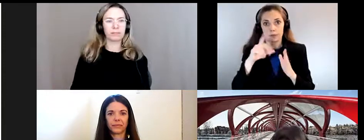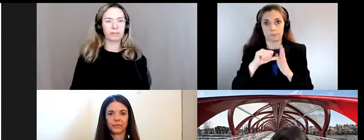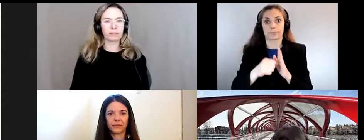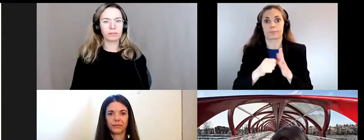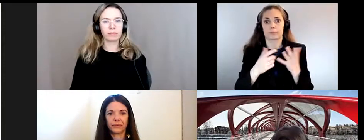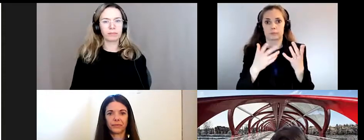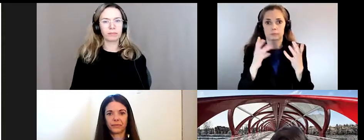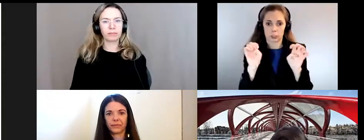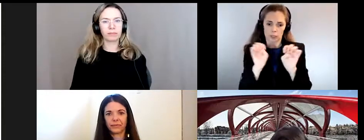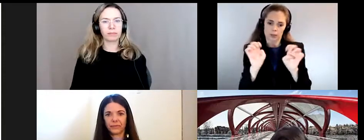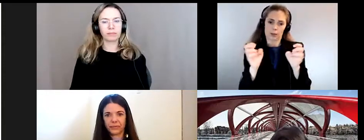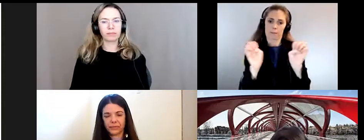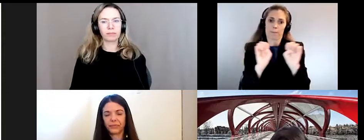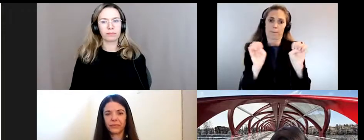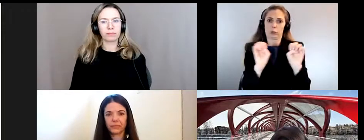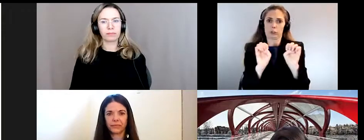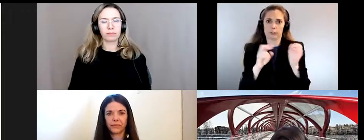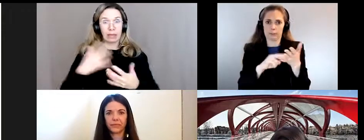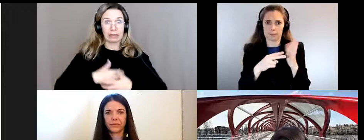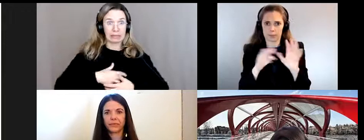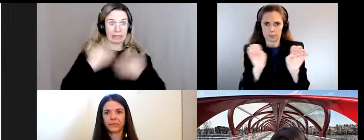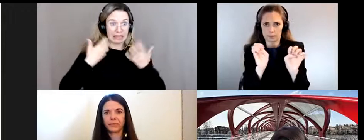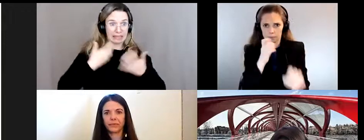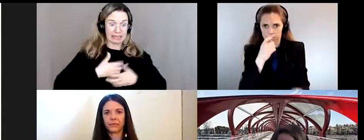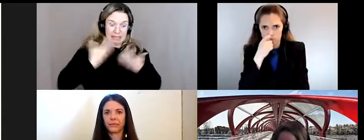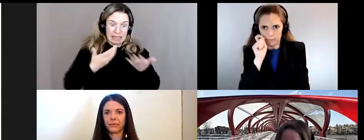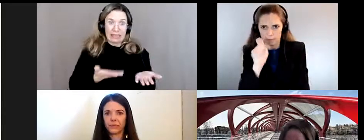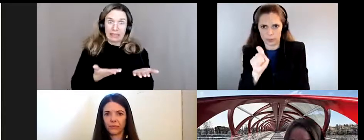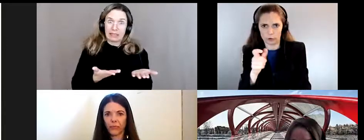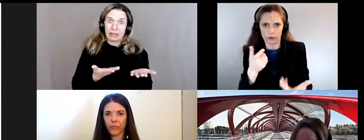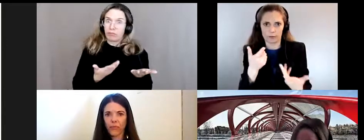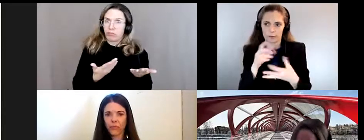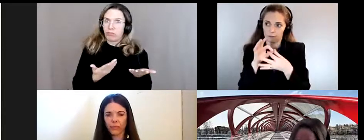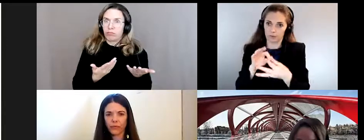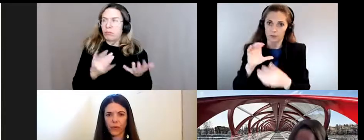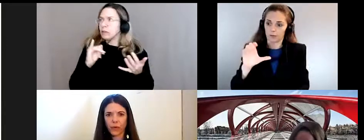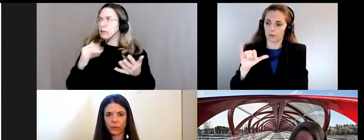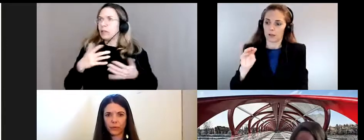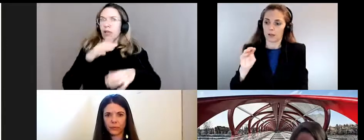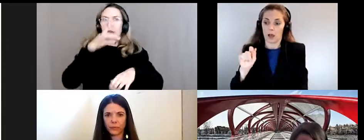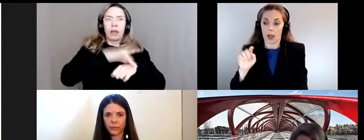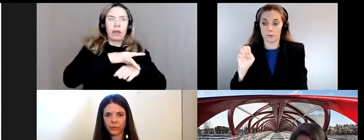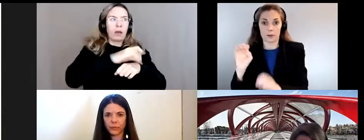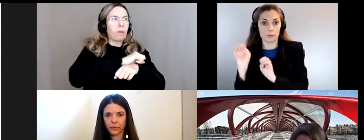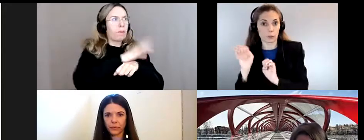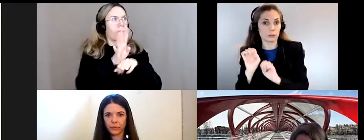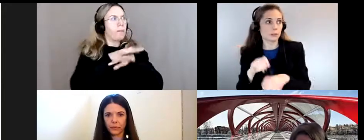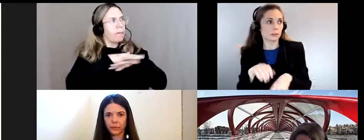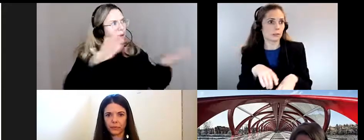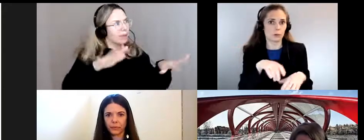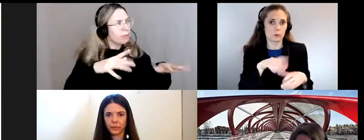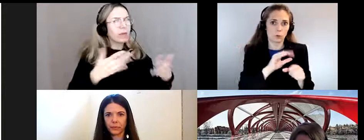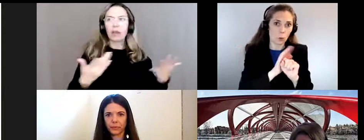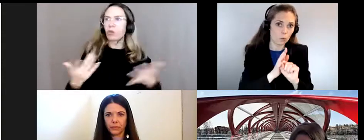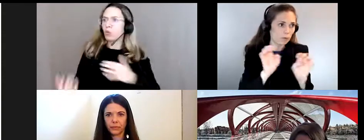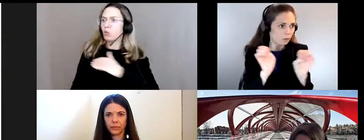c'est que une crise c'est une crise c'est une crise peu importe qu'il s'agisse d'une pandémie d'un